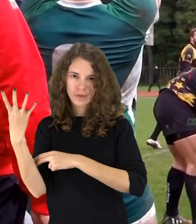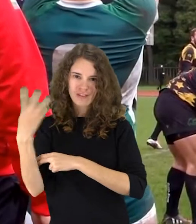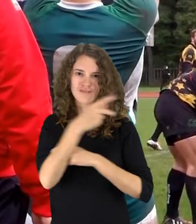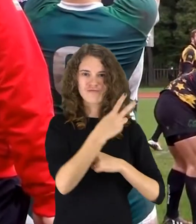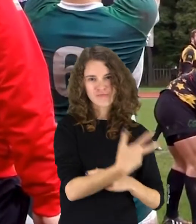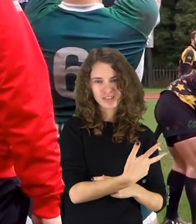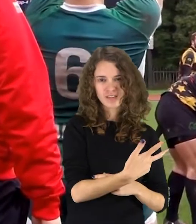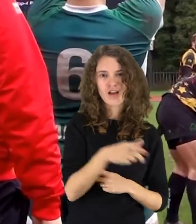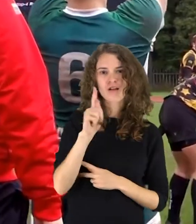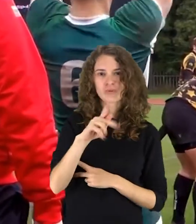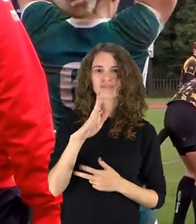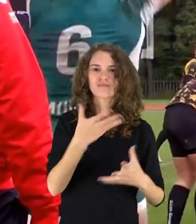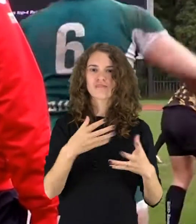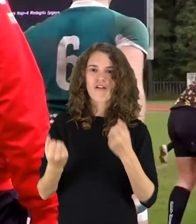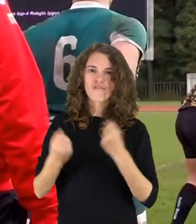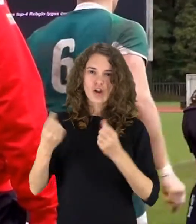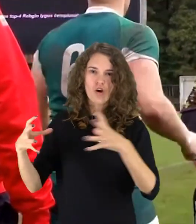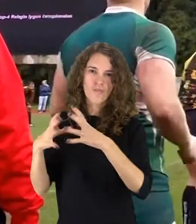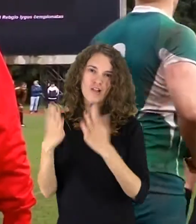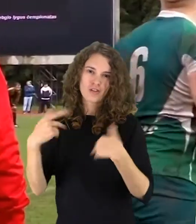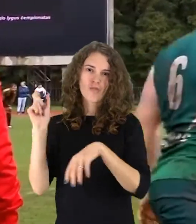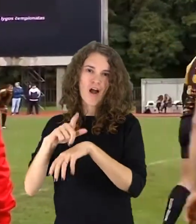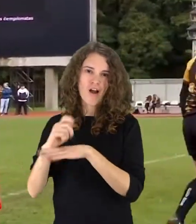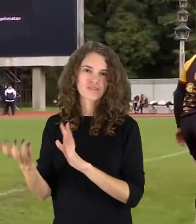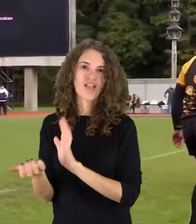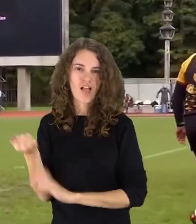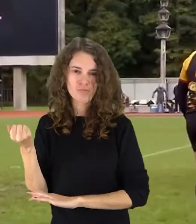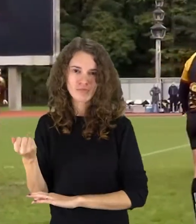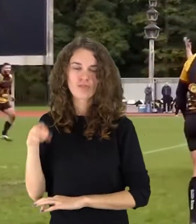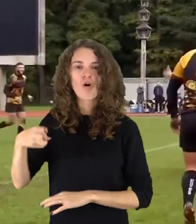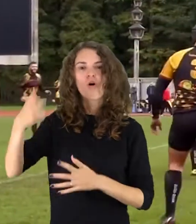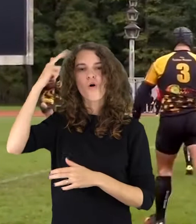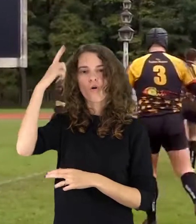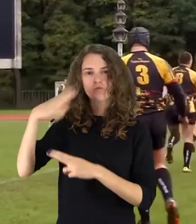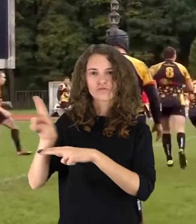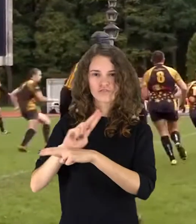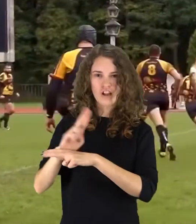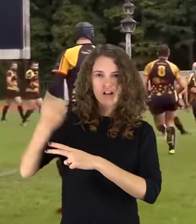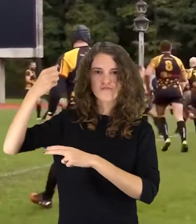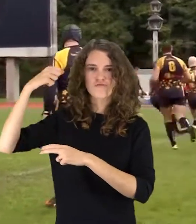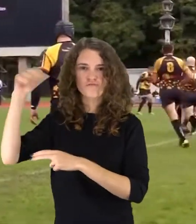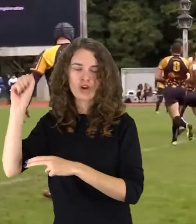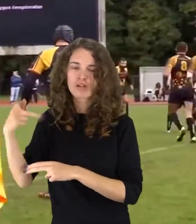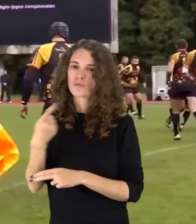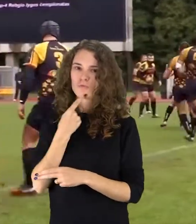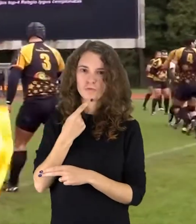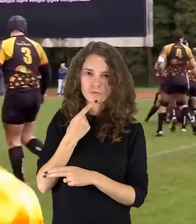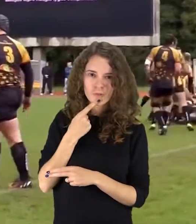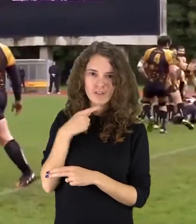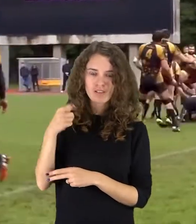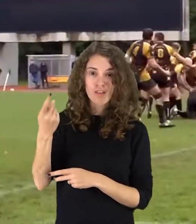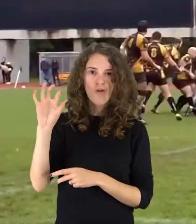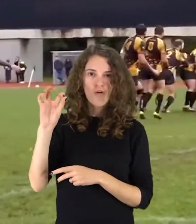dar prie šį susitikimą auksas jau buvo vairo kalbio rankose. Tuo tarpu Kauno Žalgiriu pergali prieš čempionato lyderius buvo lemtinga.